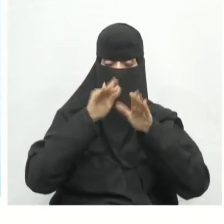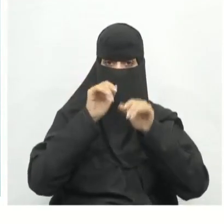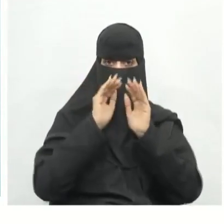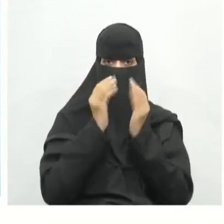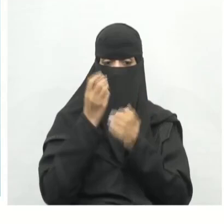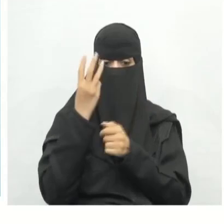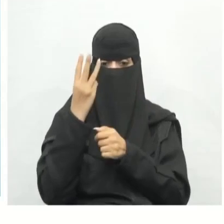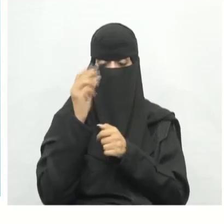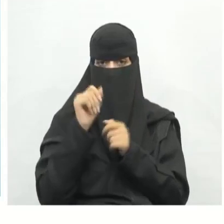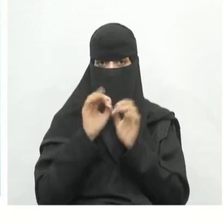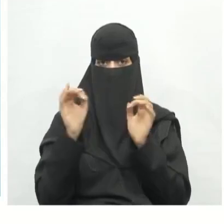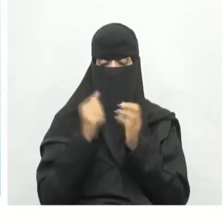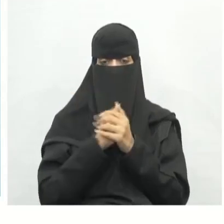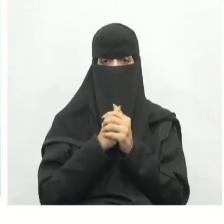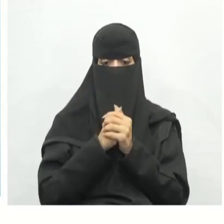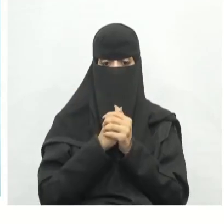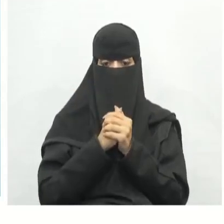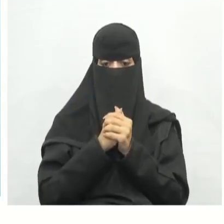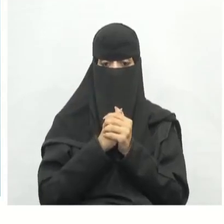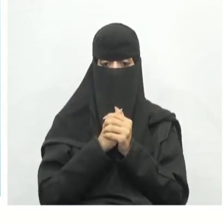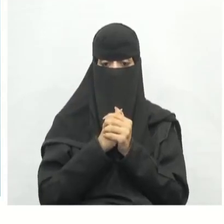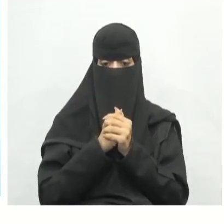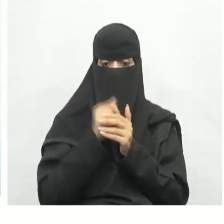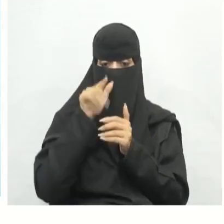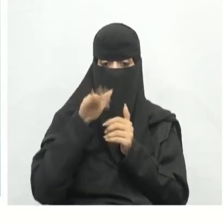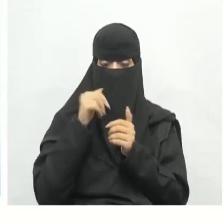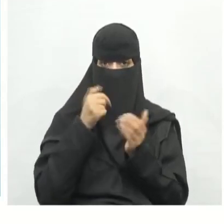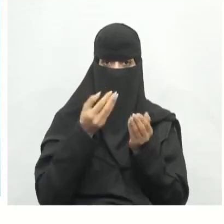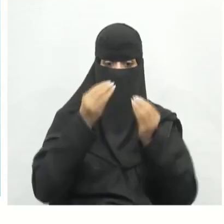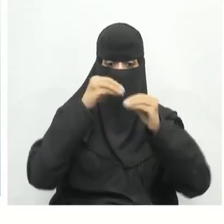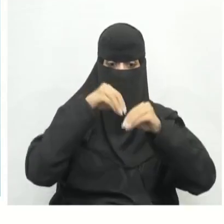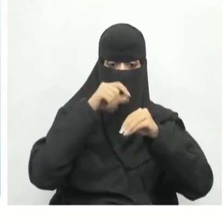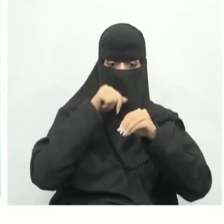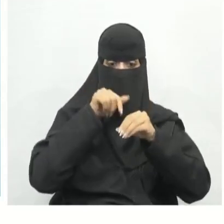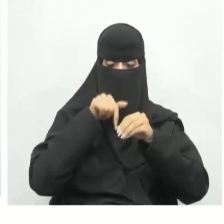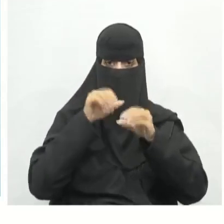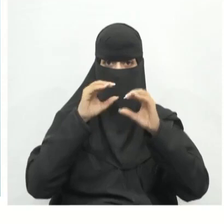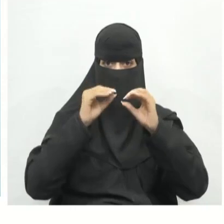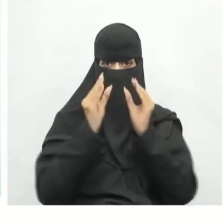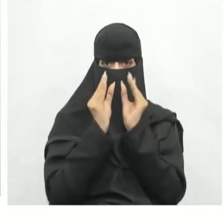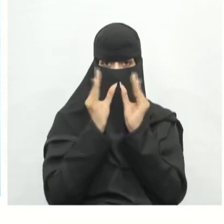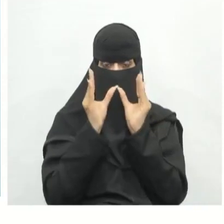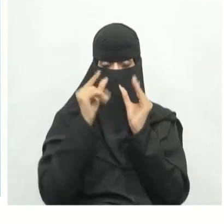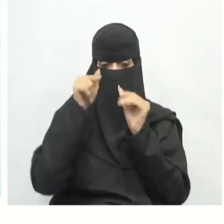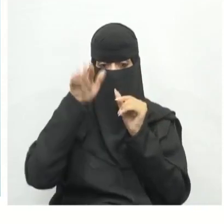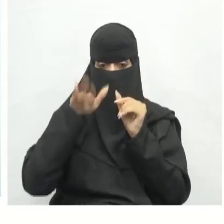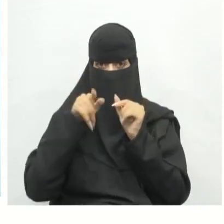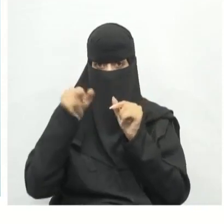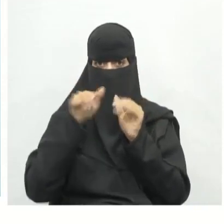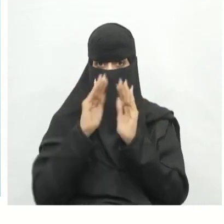الأبعاد وبناء على شكل ثلاثي الأبعاد وذلك عن طريق إضافة السماكة لهذا